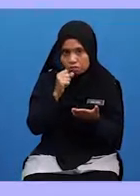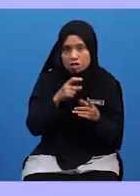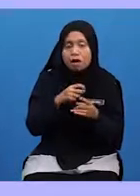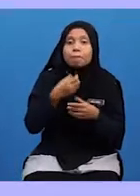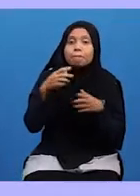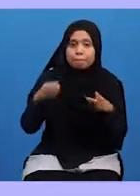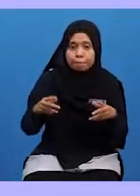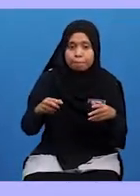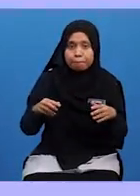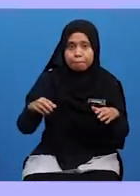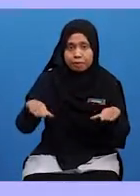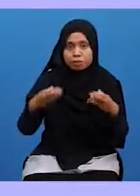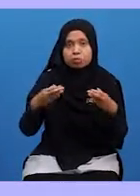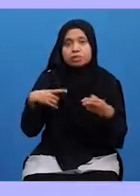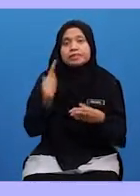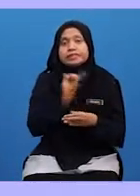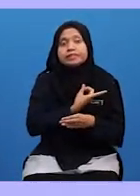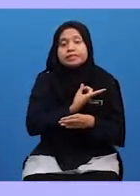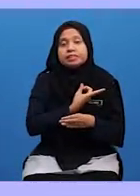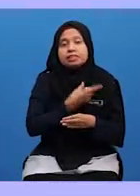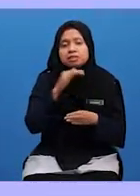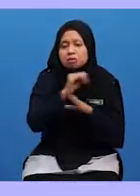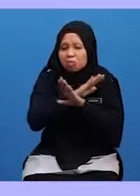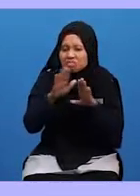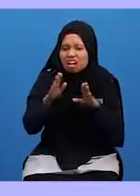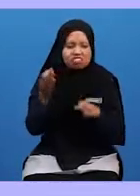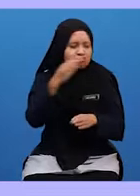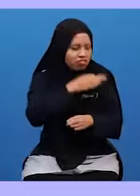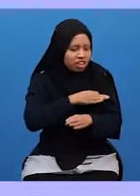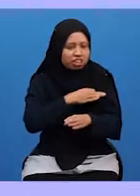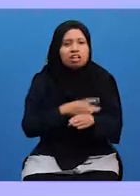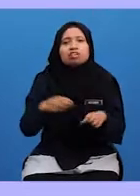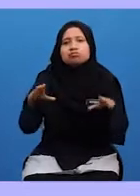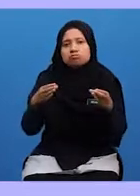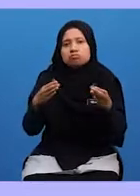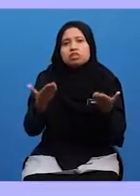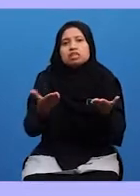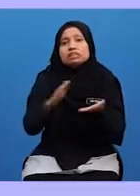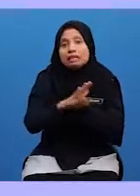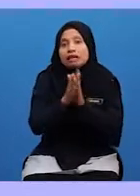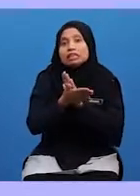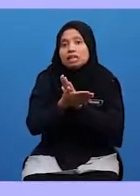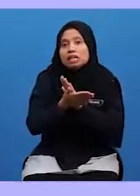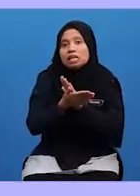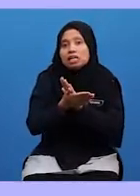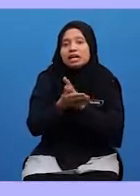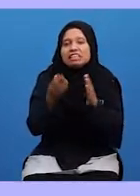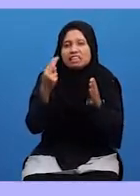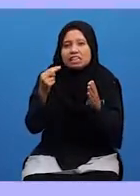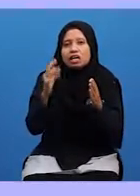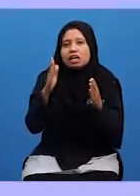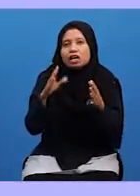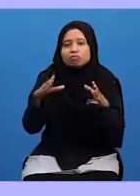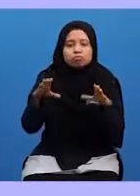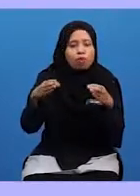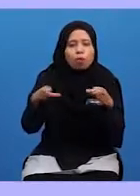Segala Perbuatan Yang saya Sebut Tadi Adalah Yang Tidak Berfaedah Dilakukan Maka Timbullah